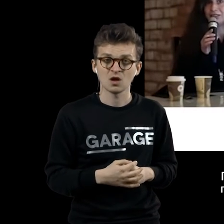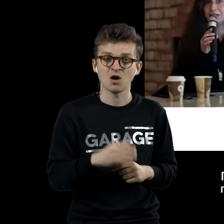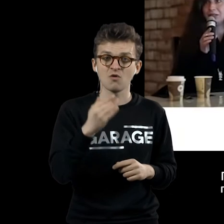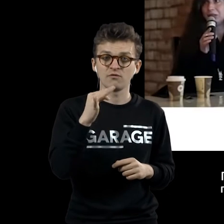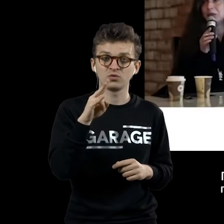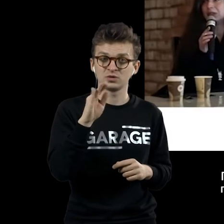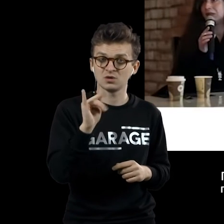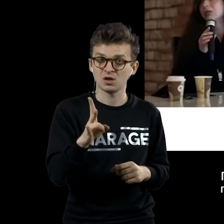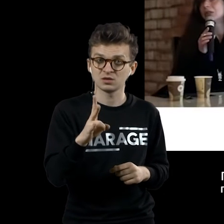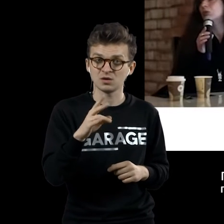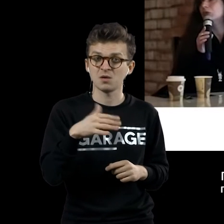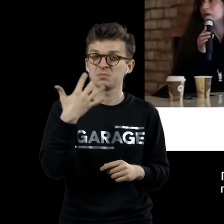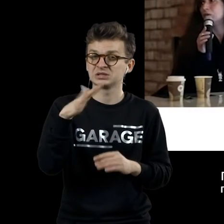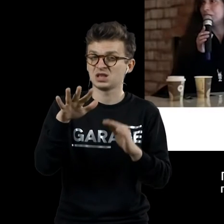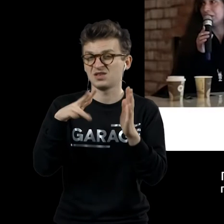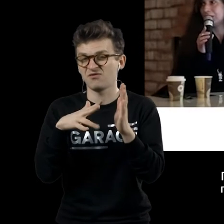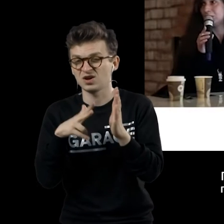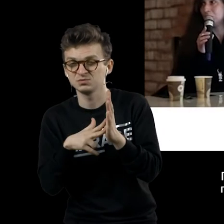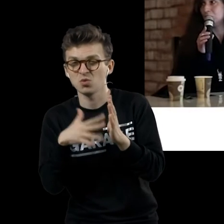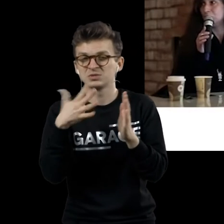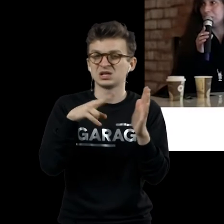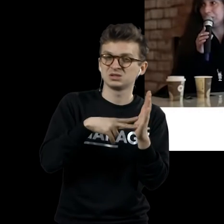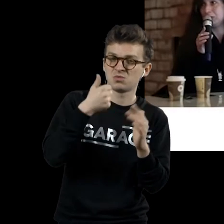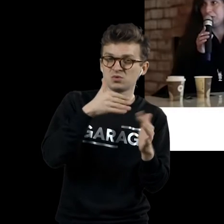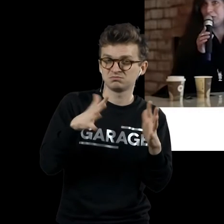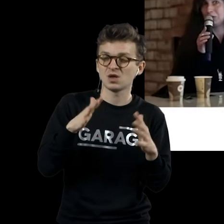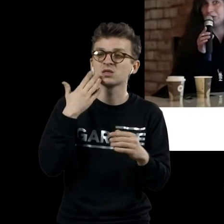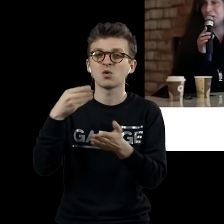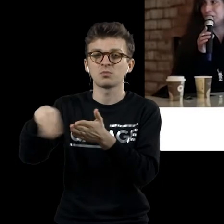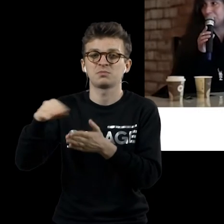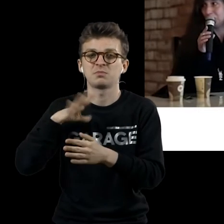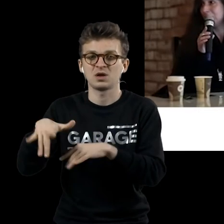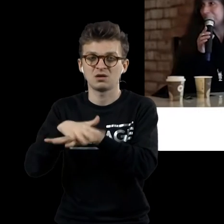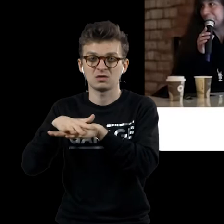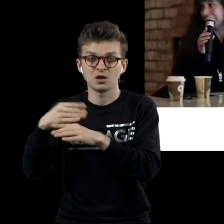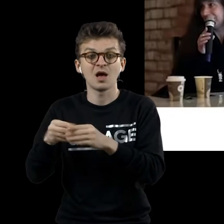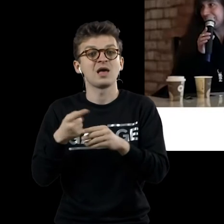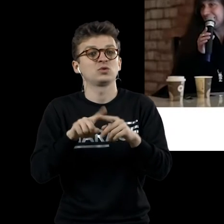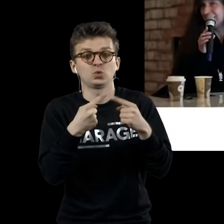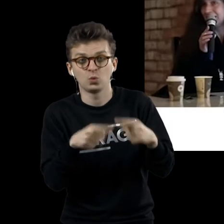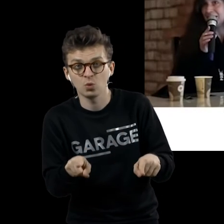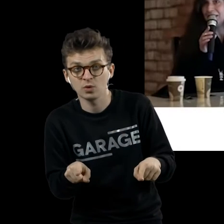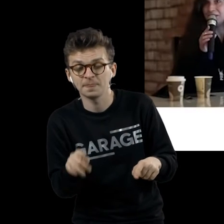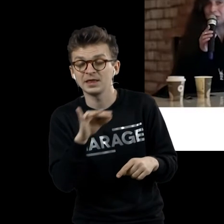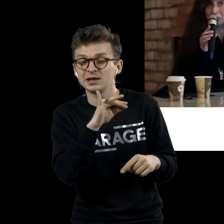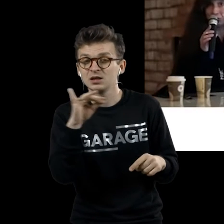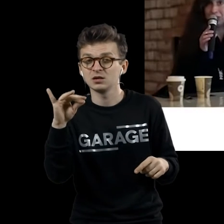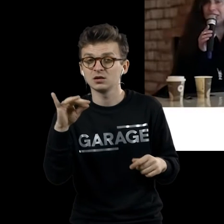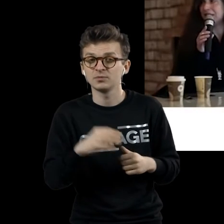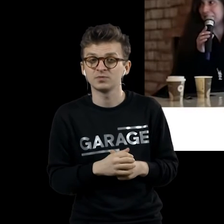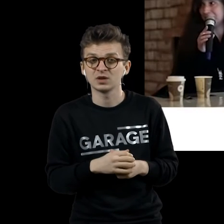Фонтан, там,-го, по-моему, или 57-го года, купленный на барахолке – это другое произведение. И